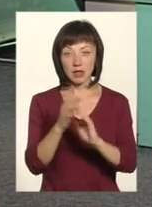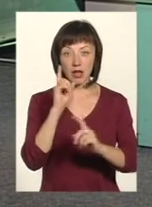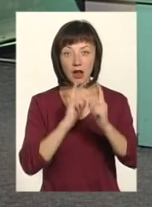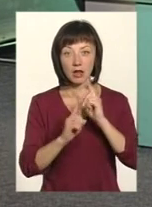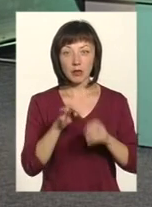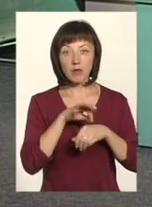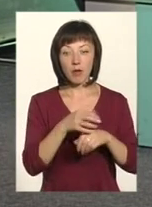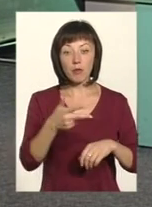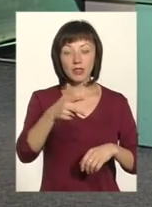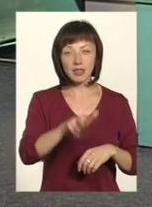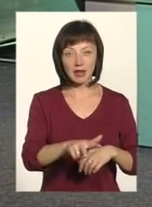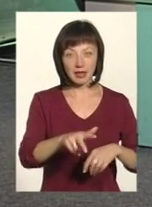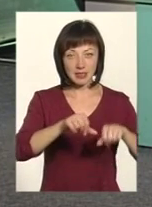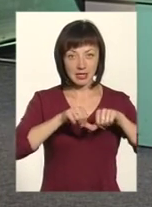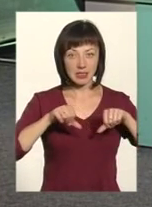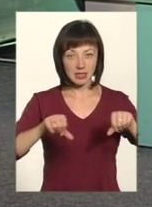мінімум по три засідання.